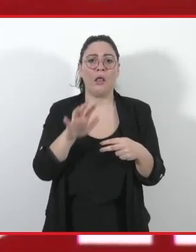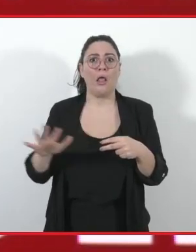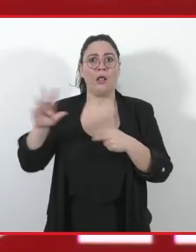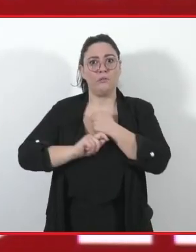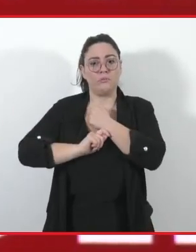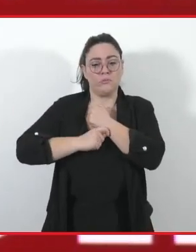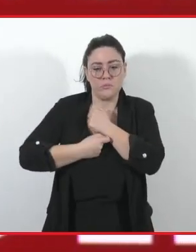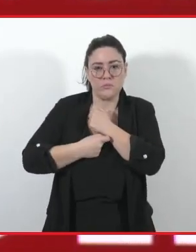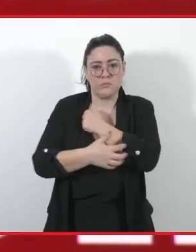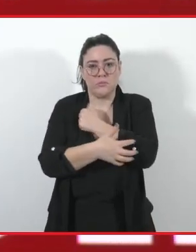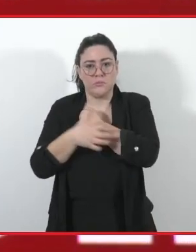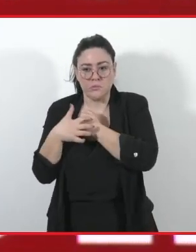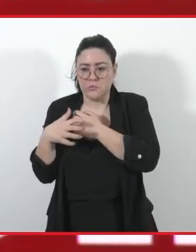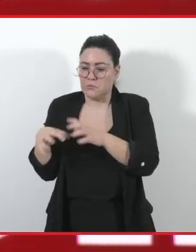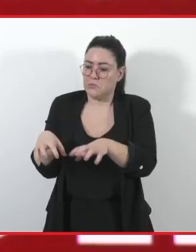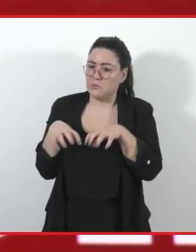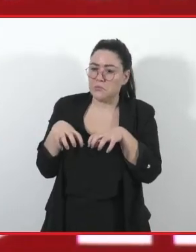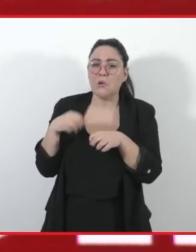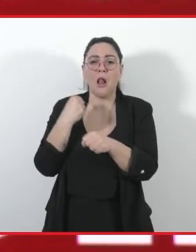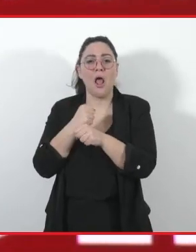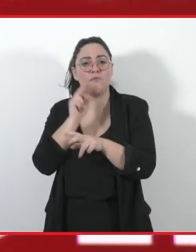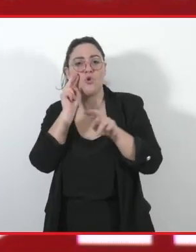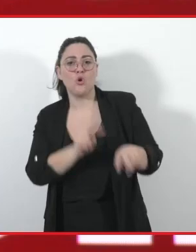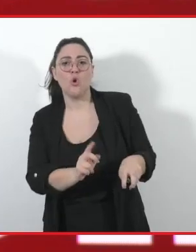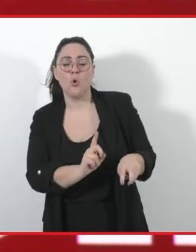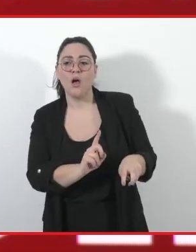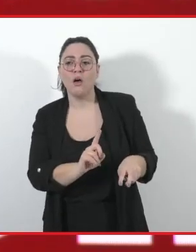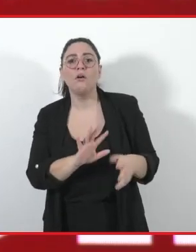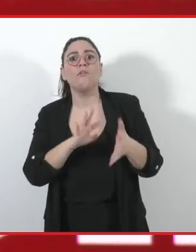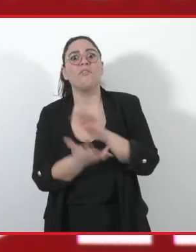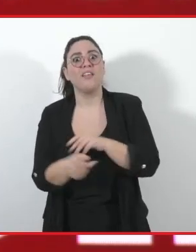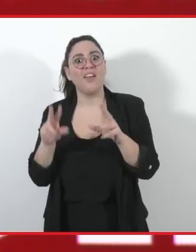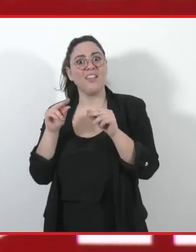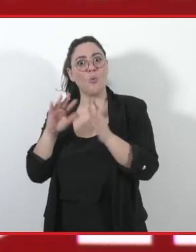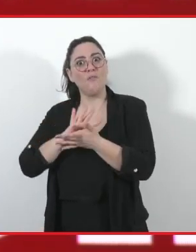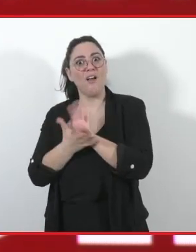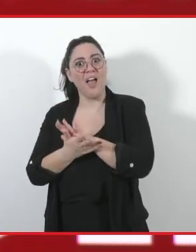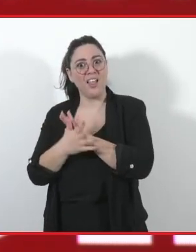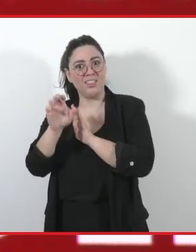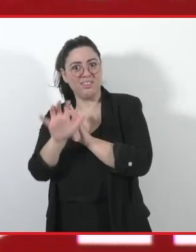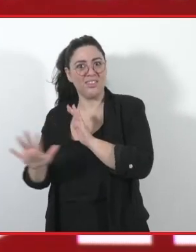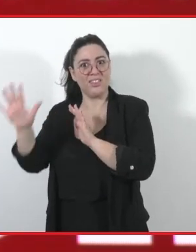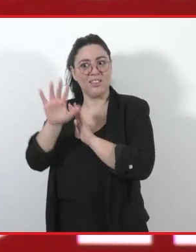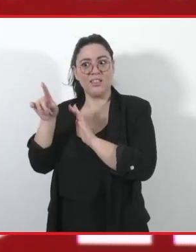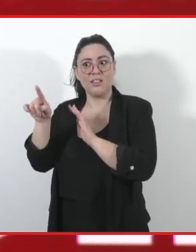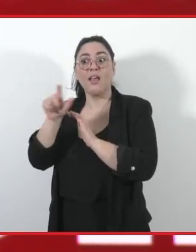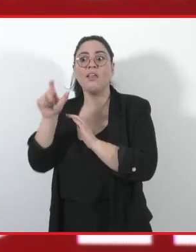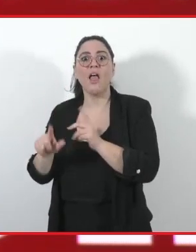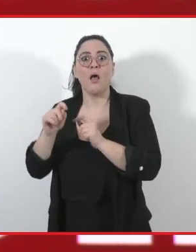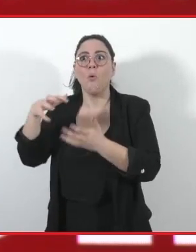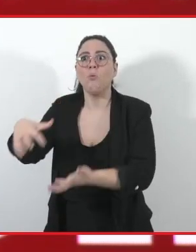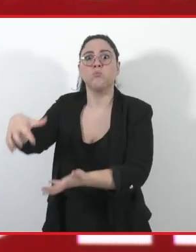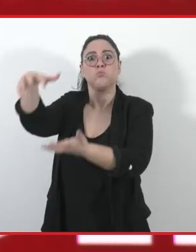lontana dalle ragioni del lavoro, con il Next Generation EU, l'Italia potrà beneficiare del più grande programma di